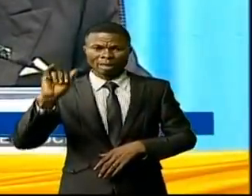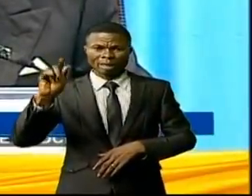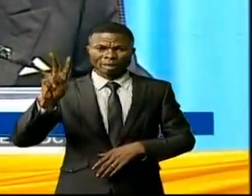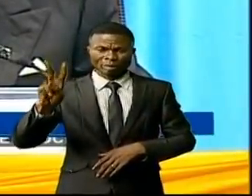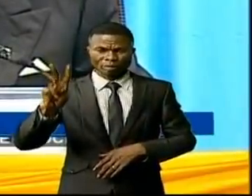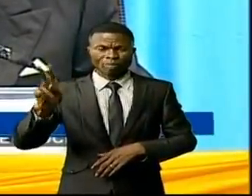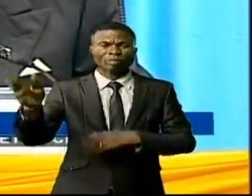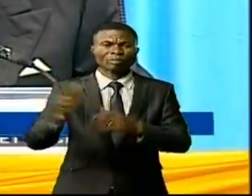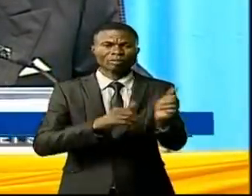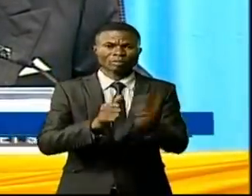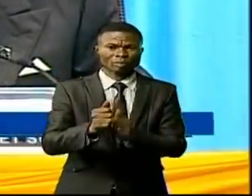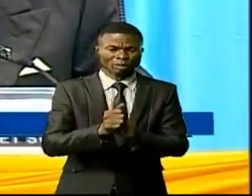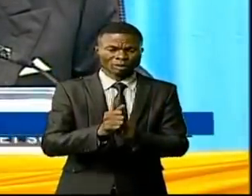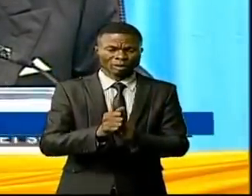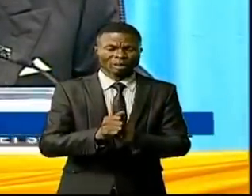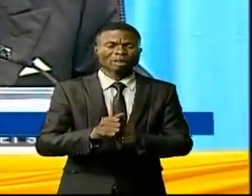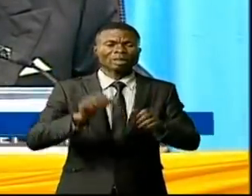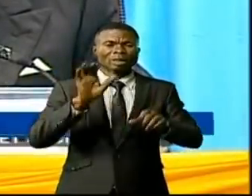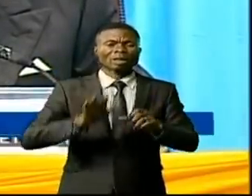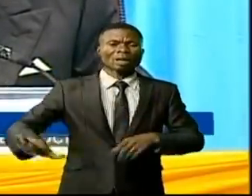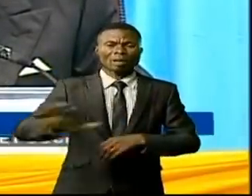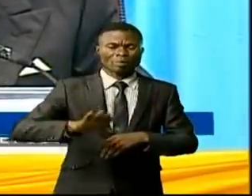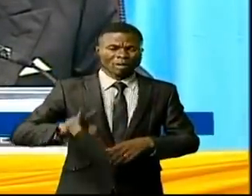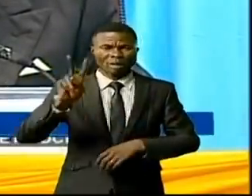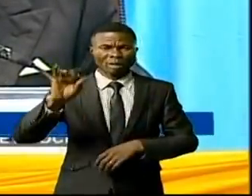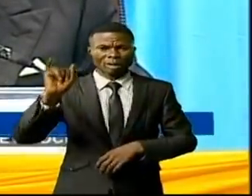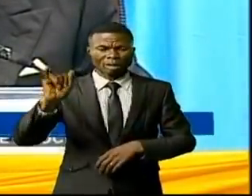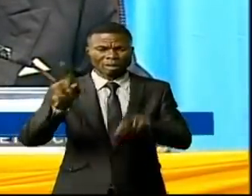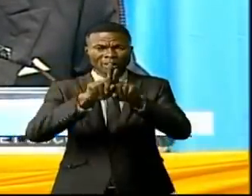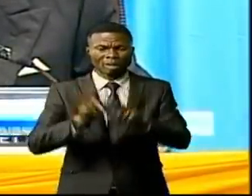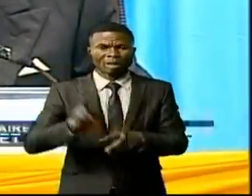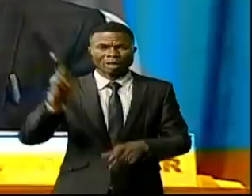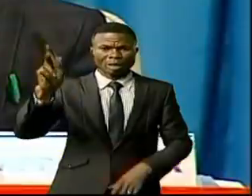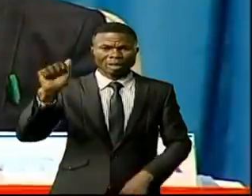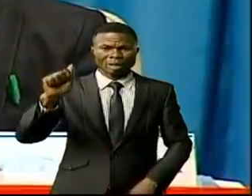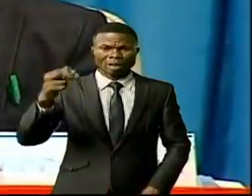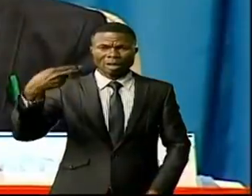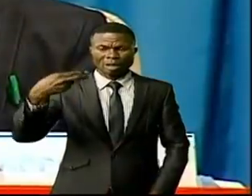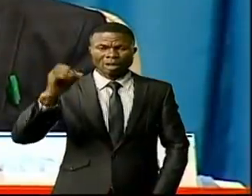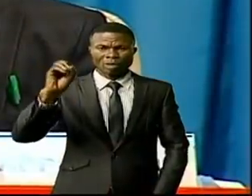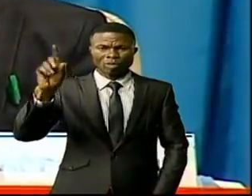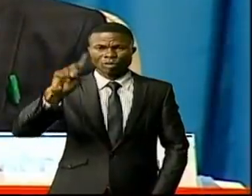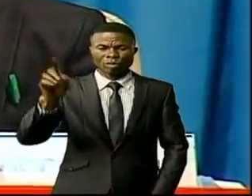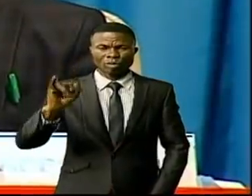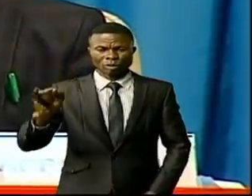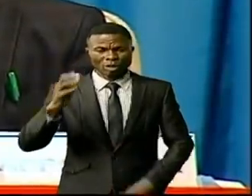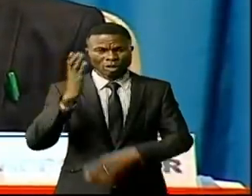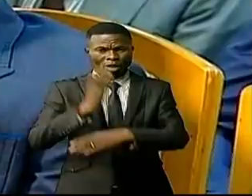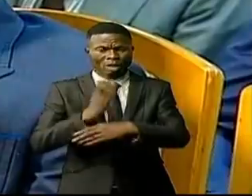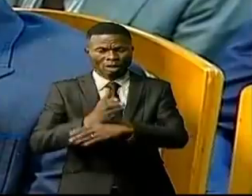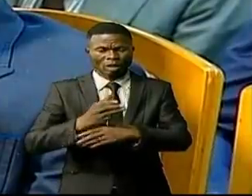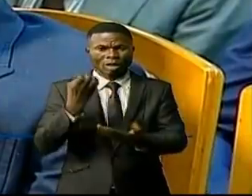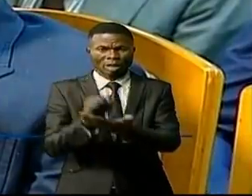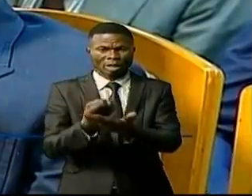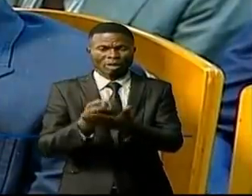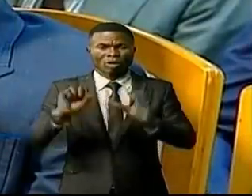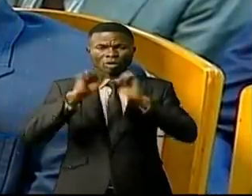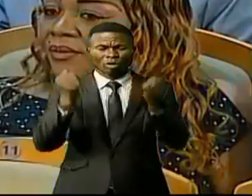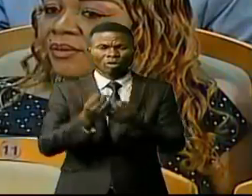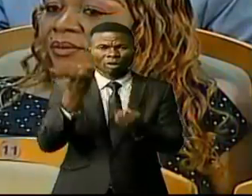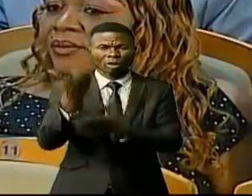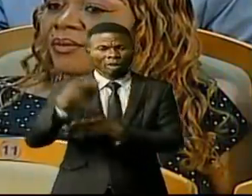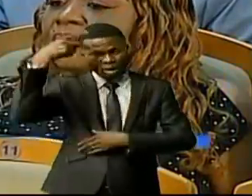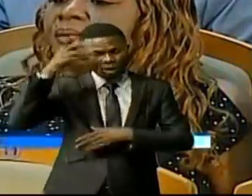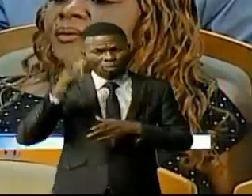'empiétement des aires protégées par le national de Virunga et de Kauzi-Biega. Les conseils économiques et sociaux appellent les politiques